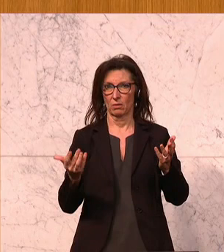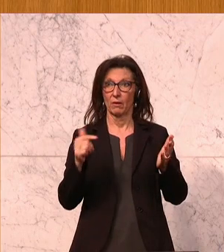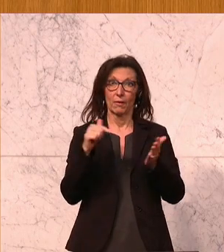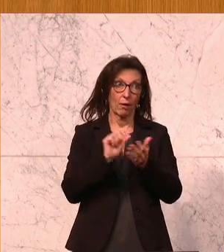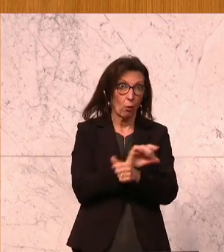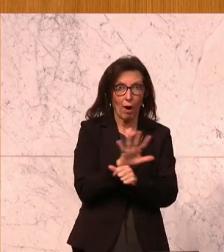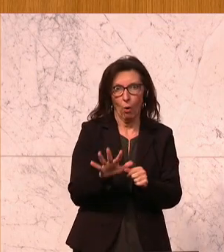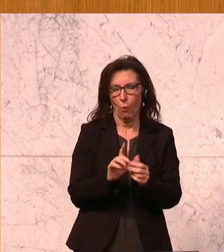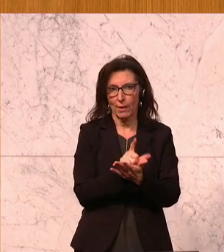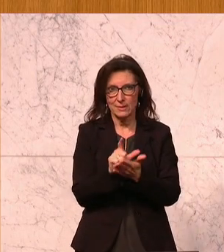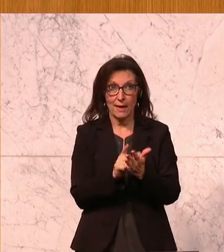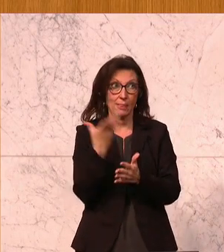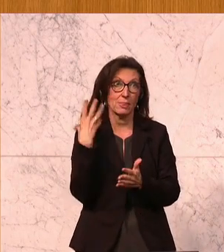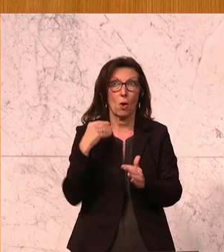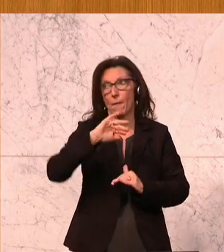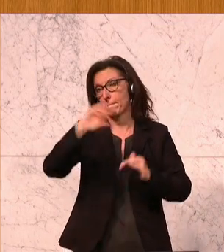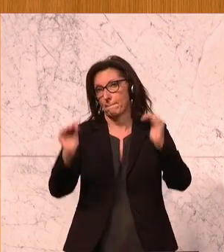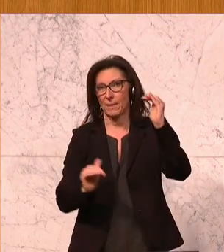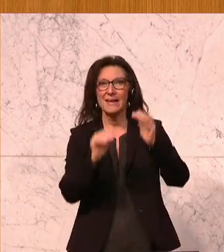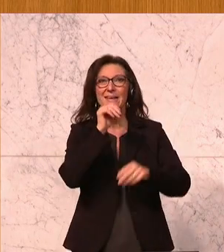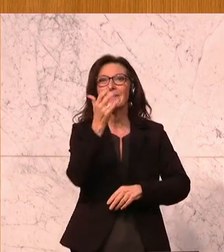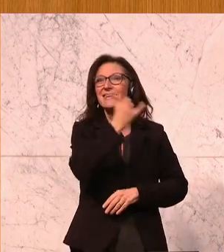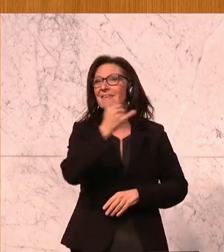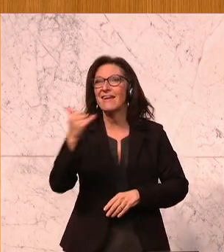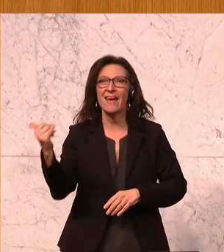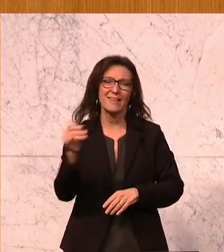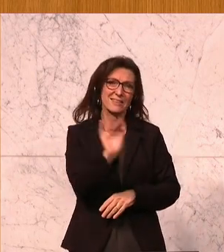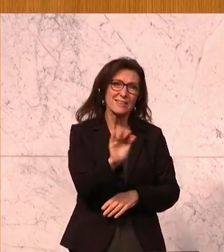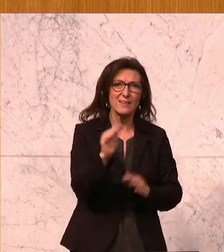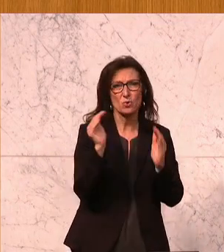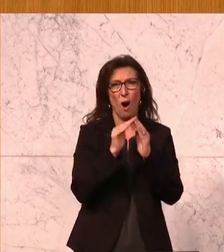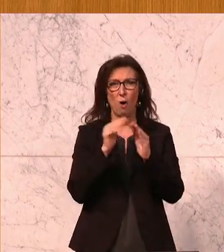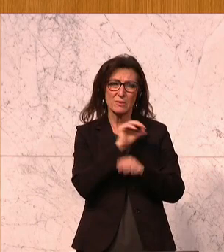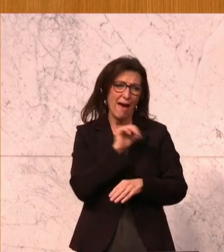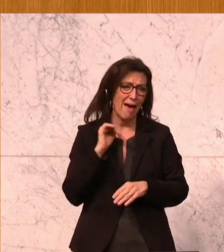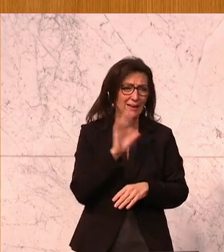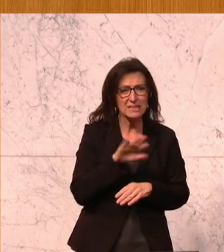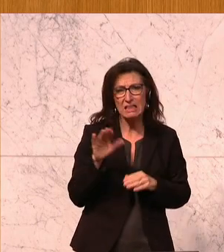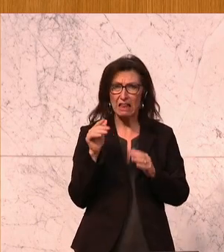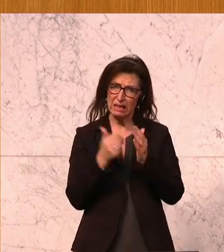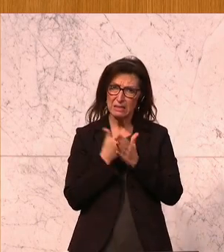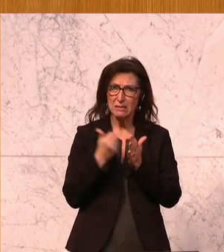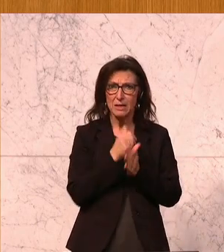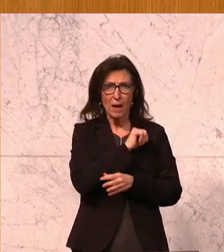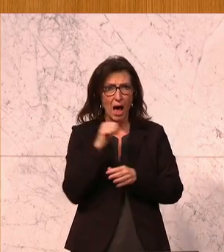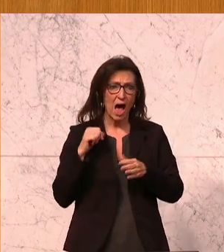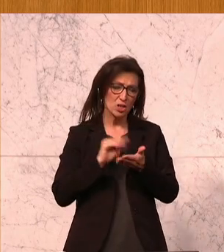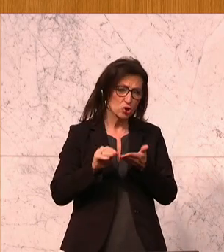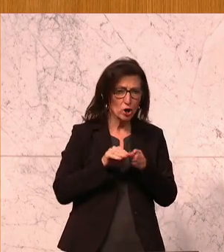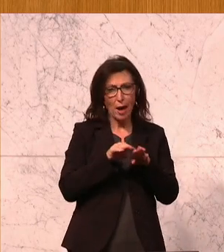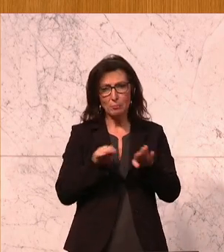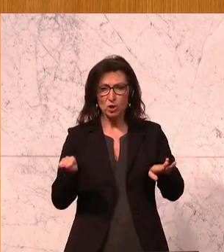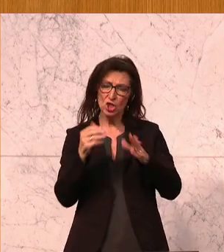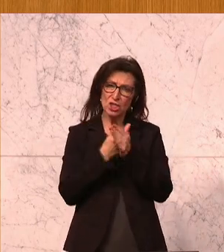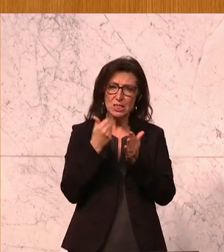Corona-Zeit, weil einfach nicht jedes Kind zu Hause ein eigenes Zimmer gehabt hat mit einem eigenen Schreibtisch, mit einem ruhigen Raum, wo man seine